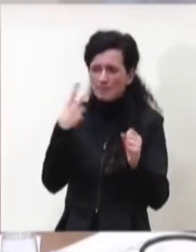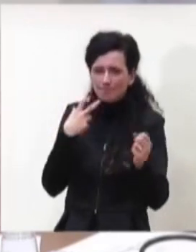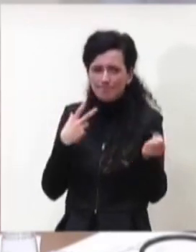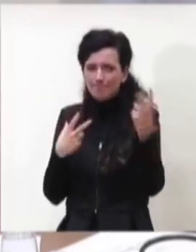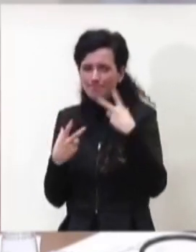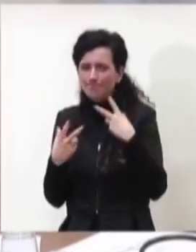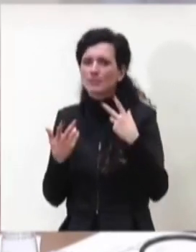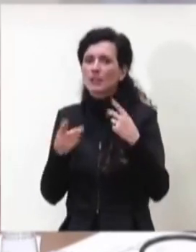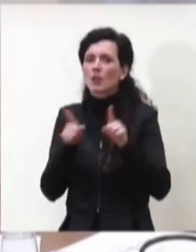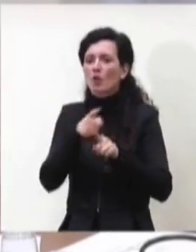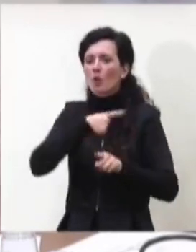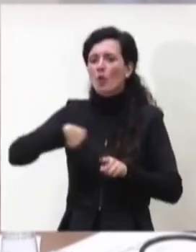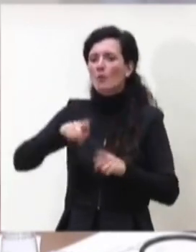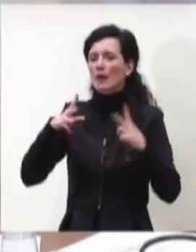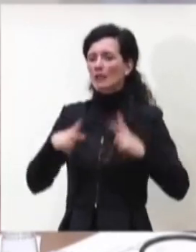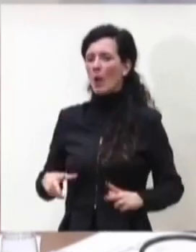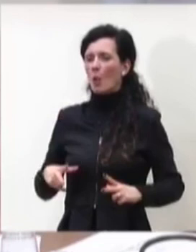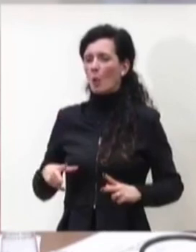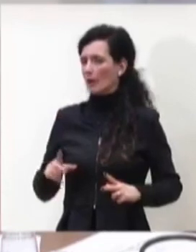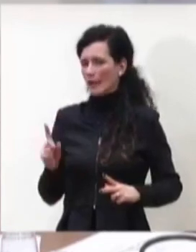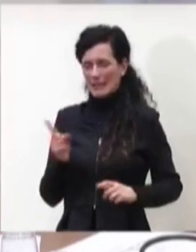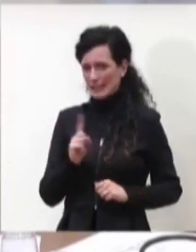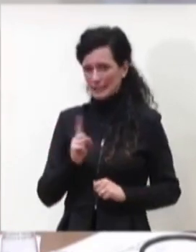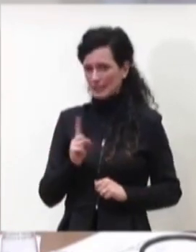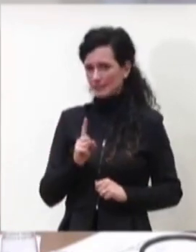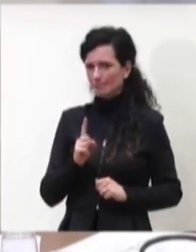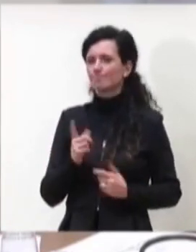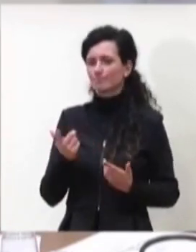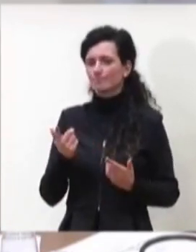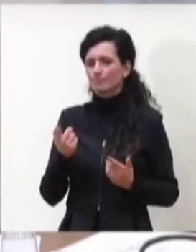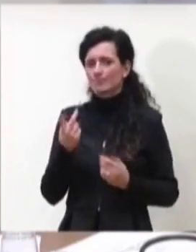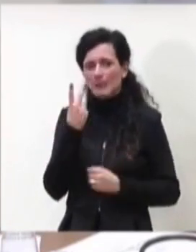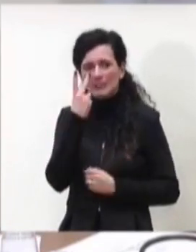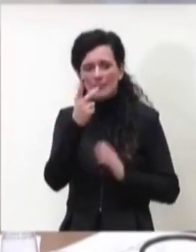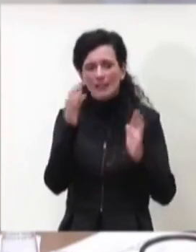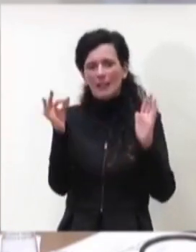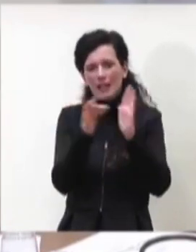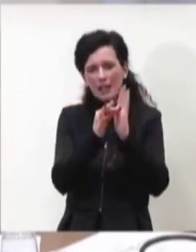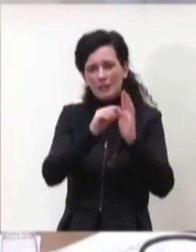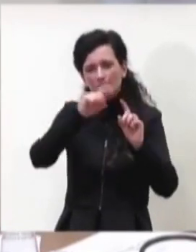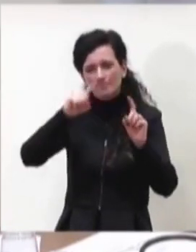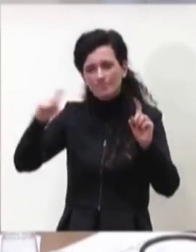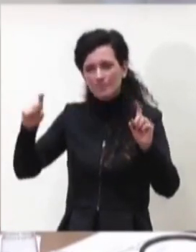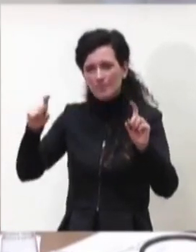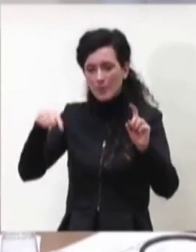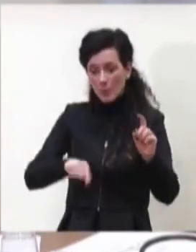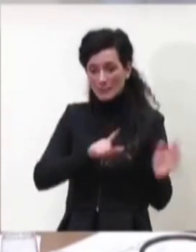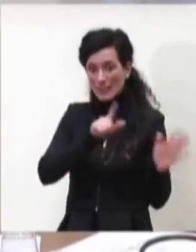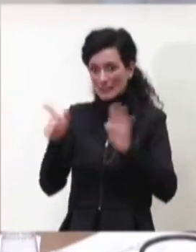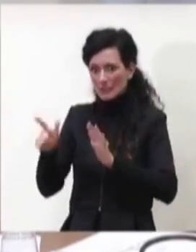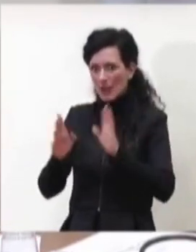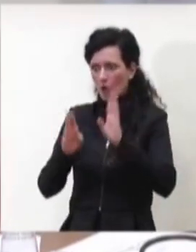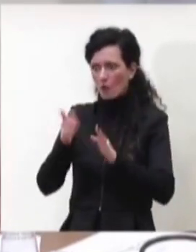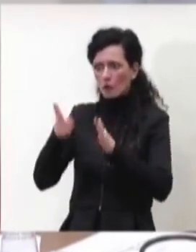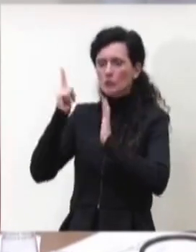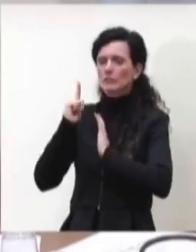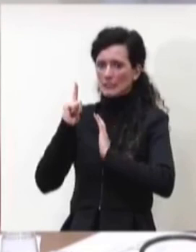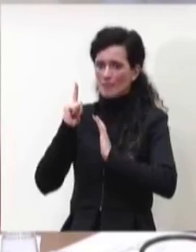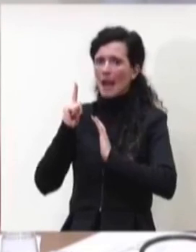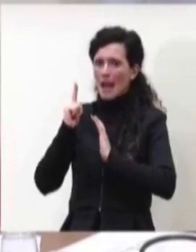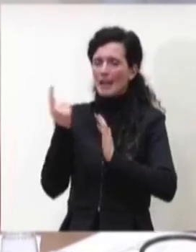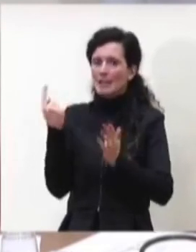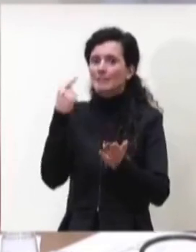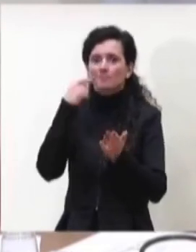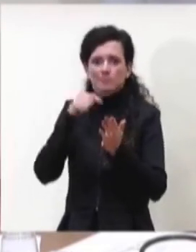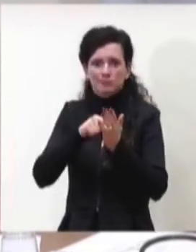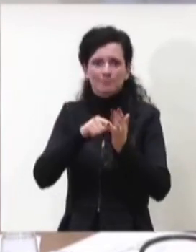in genere è anche un minimo di ripresa dell'incidenza in questa settimana rispetto alla precedente certamente è un segnale che bisogna cogliere con